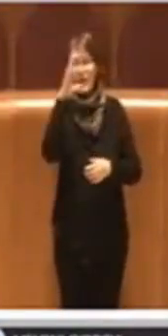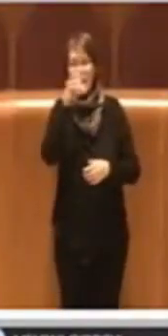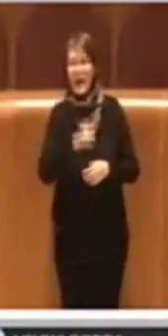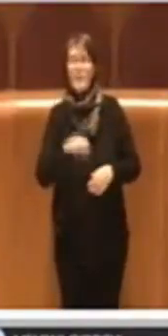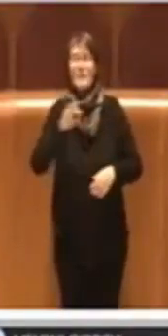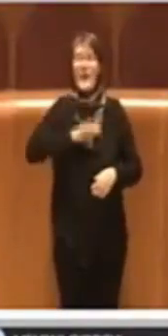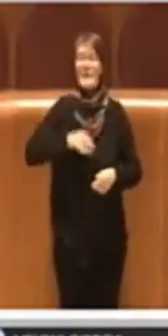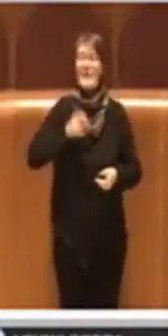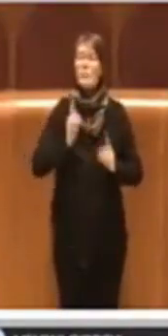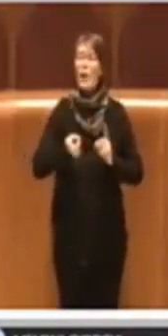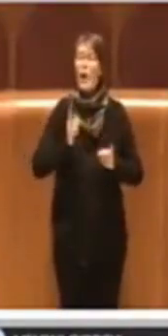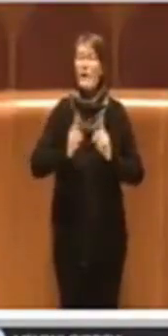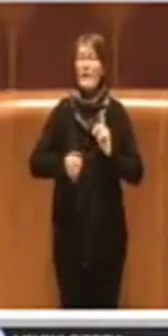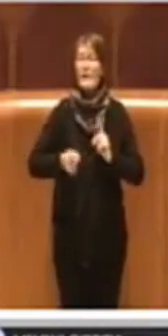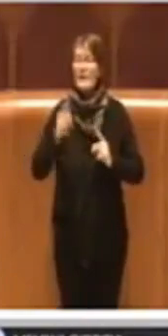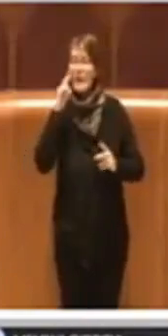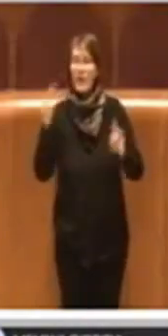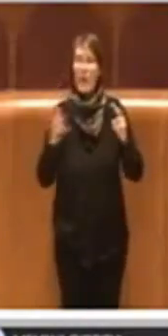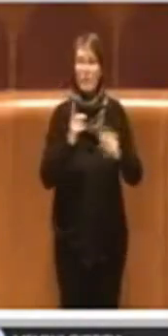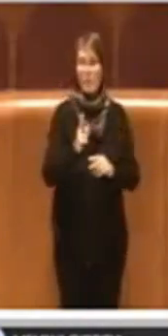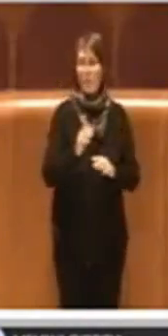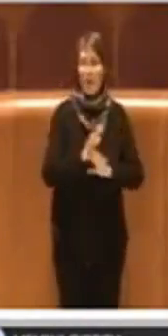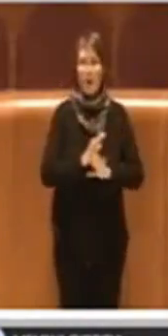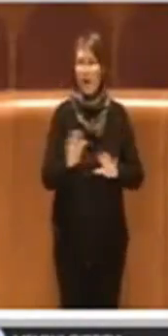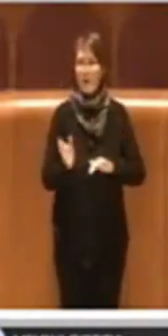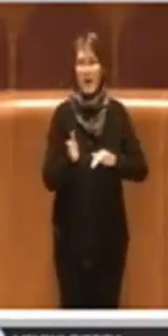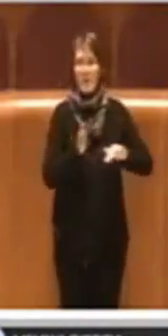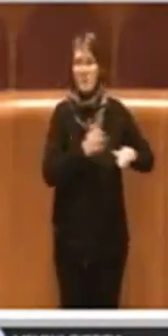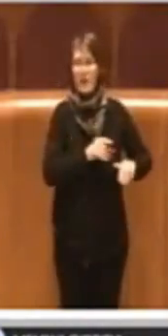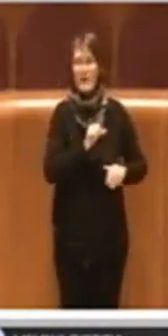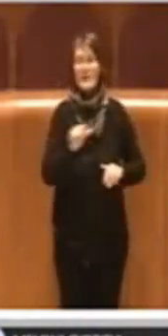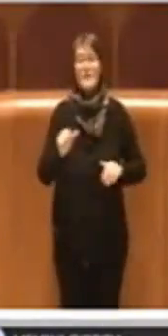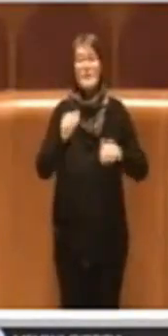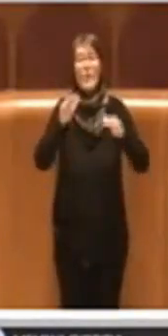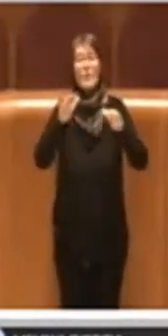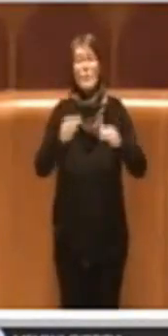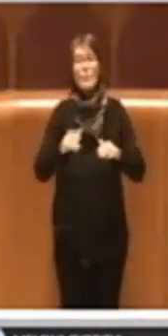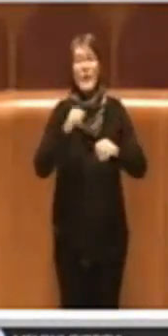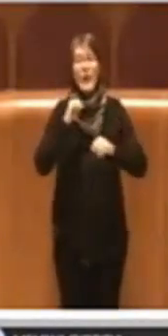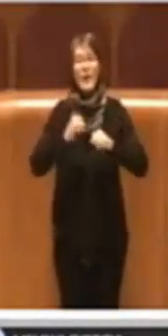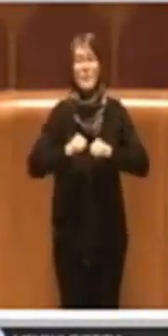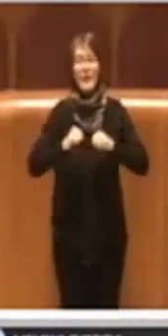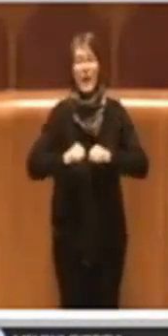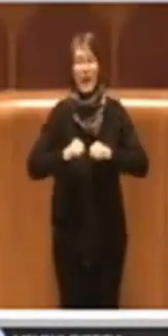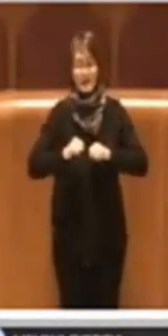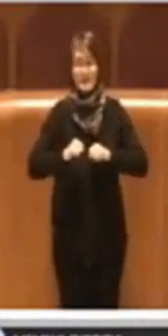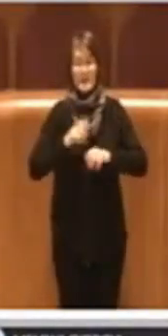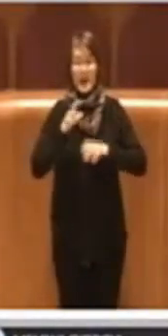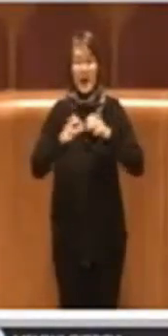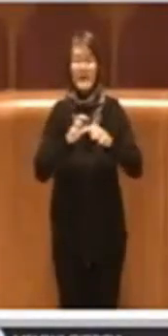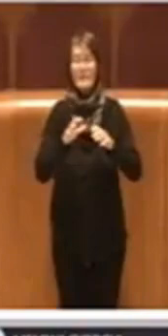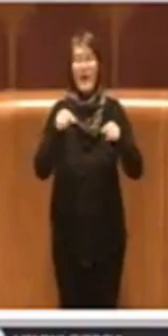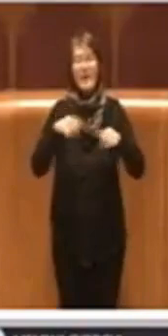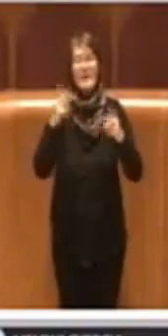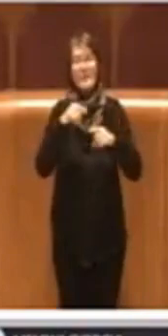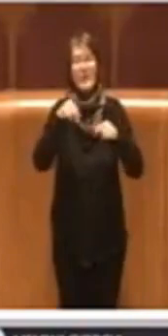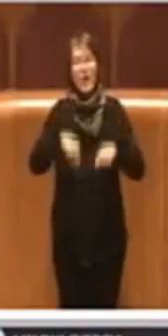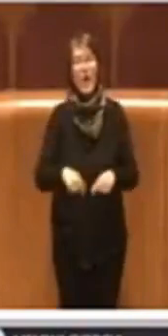motivo di tutela e di benessere di un animale che purtroppo oggi è poco rispettato.